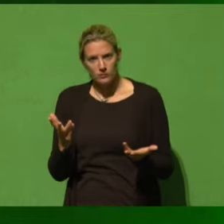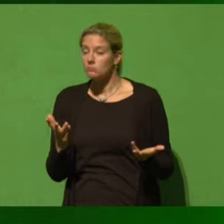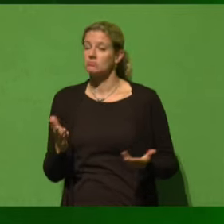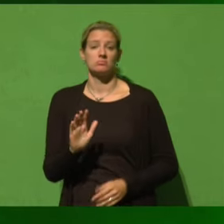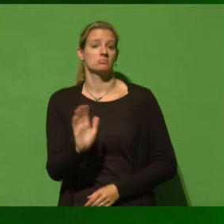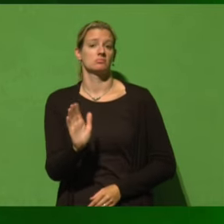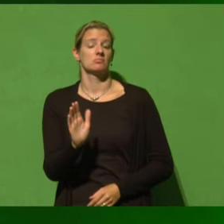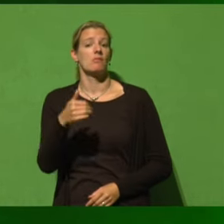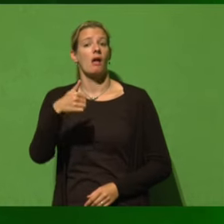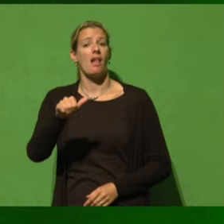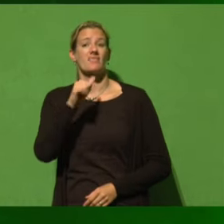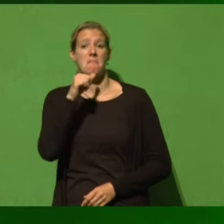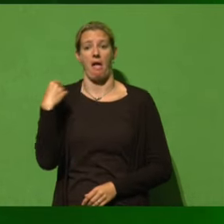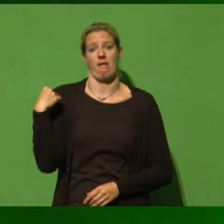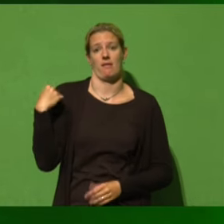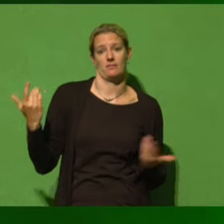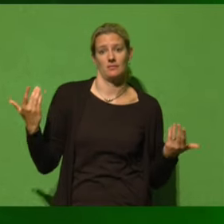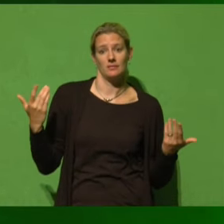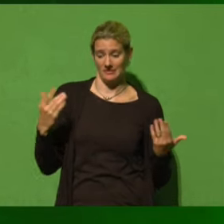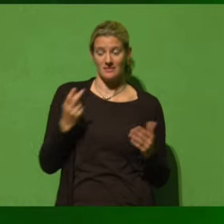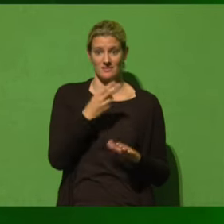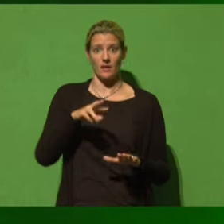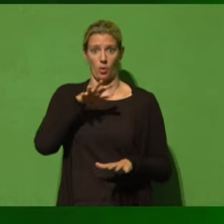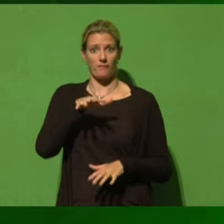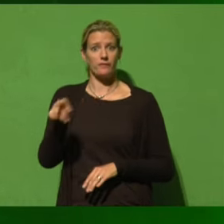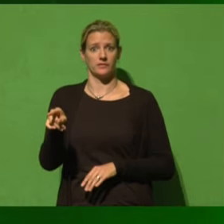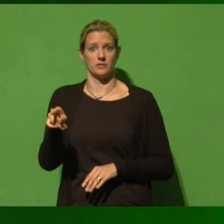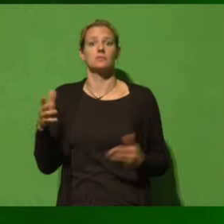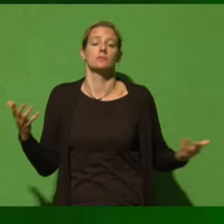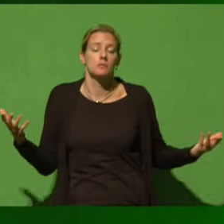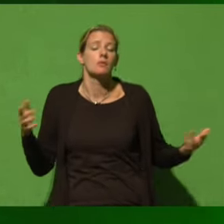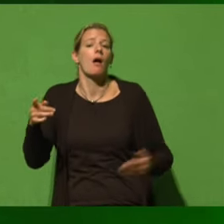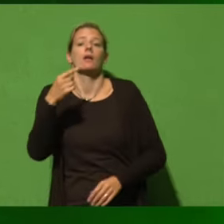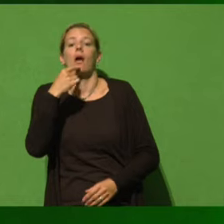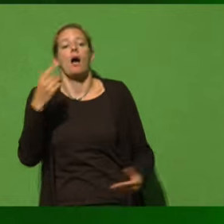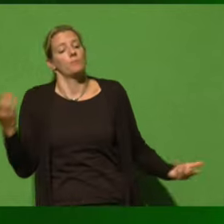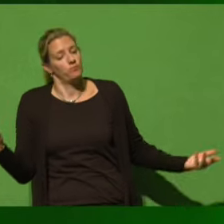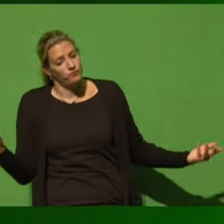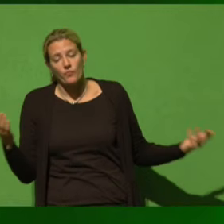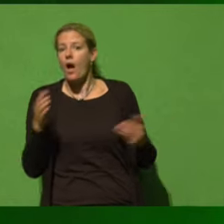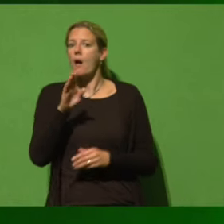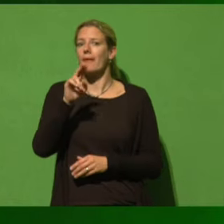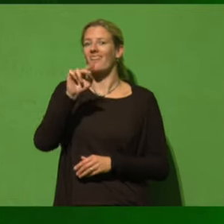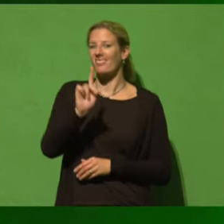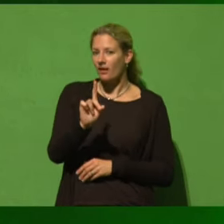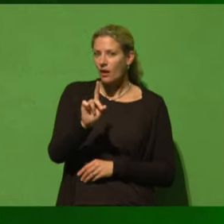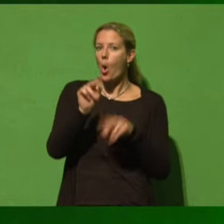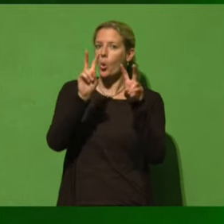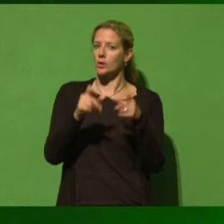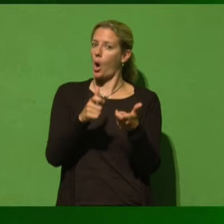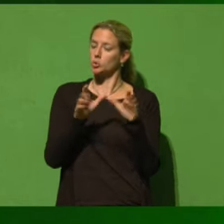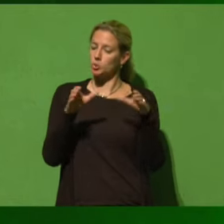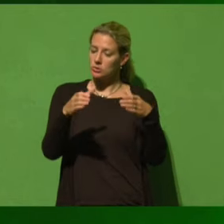11. Mai erst, 11. Mai diesen Jahres, hat sie erklärt, dass dem BND-Untersuchungsausschuss alle